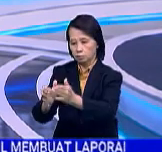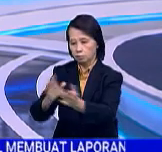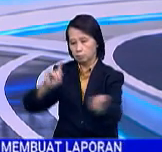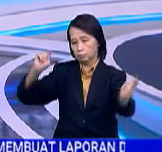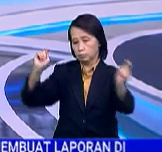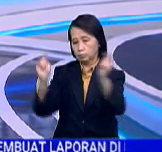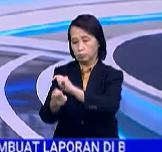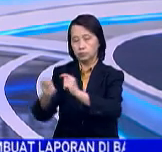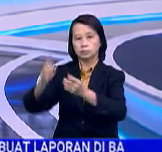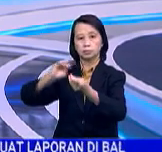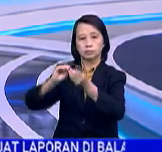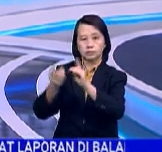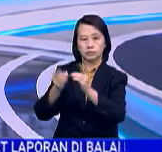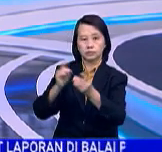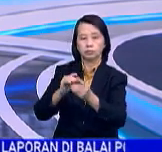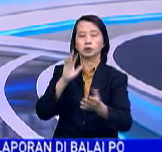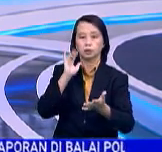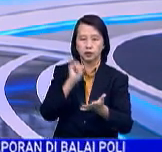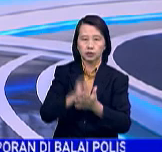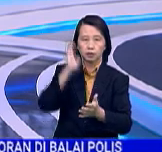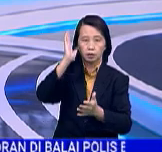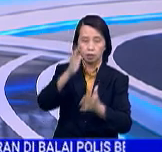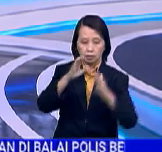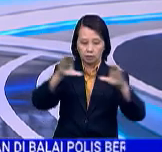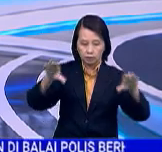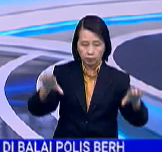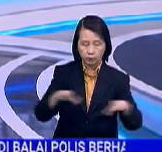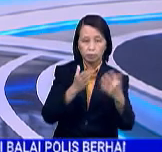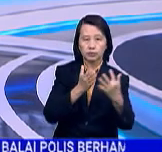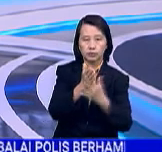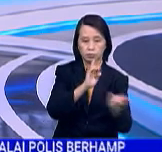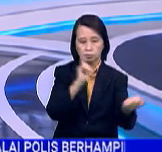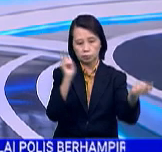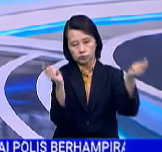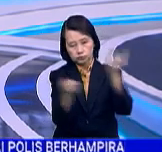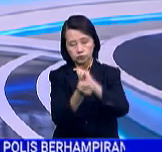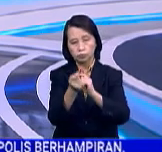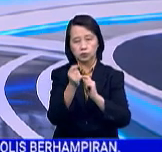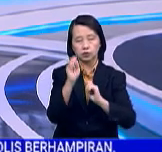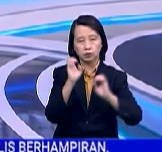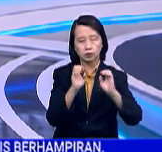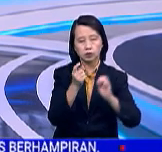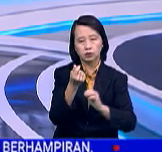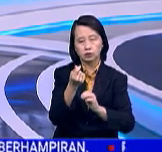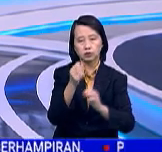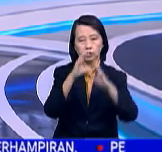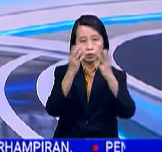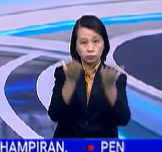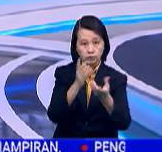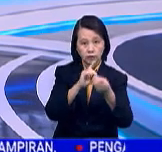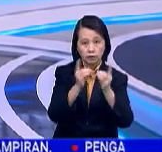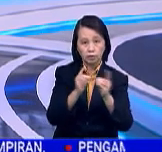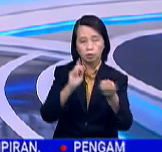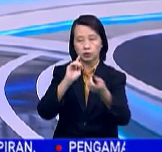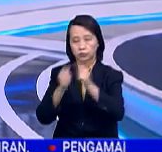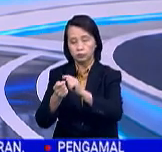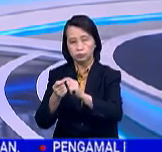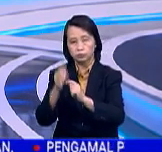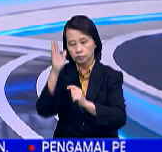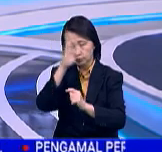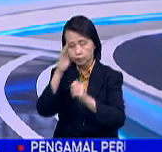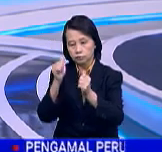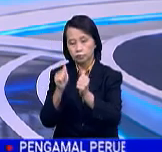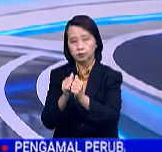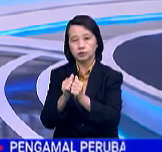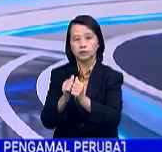transformasi digital. Langkah itu akan dilaksanakan melalui pertukaran nilai antara dunia digital dan dunia fizikal menerusi